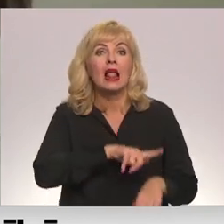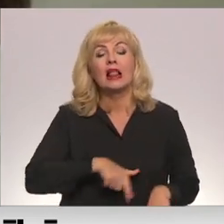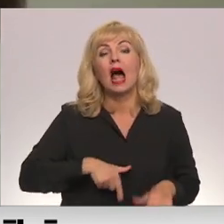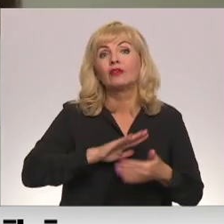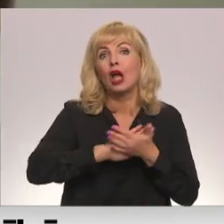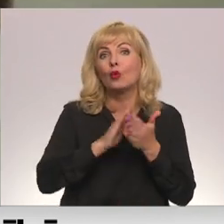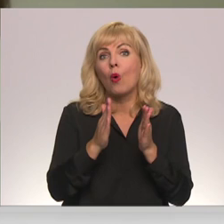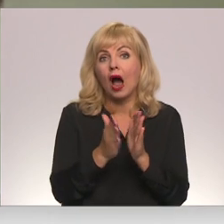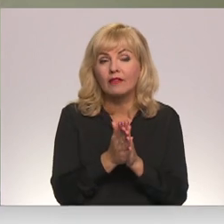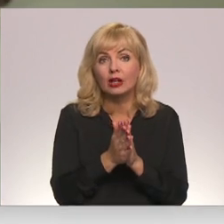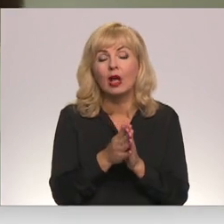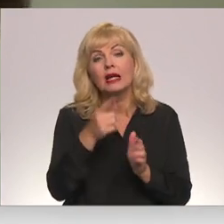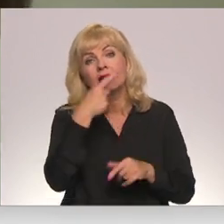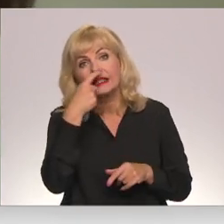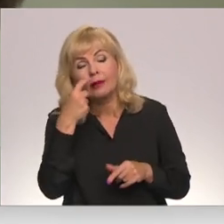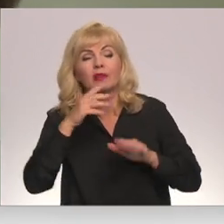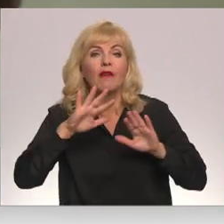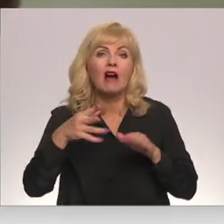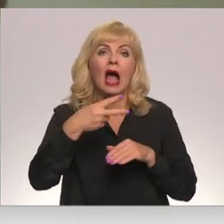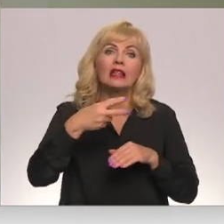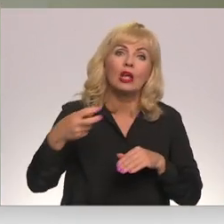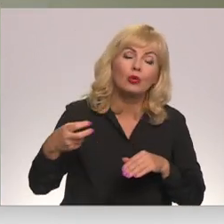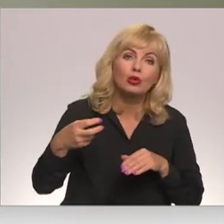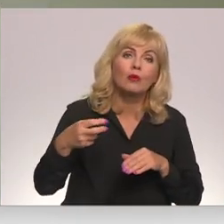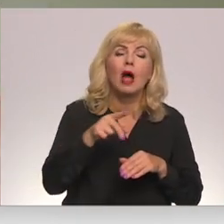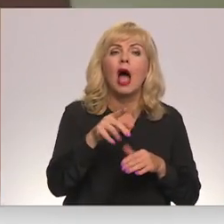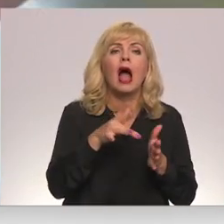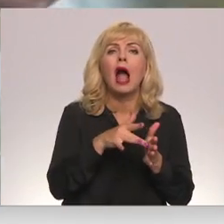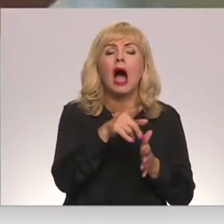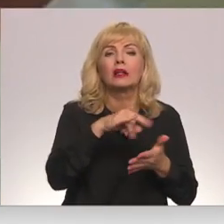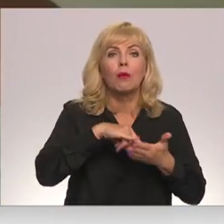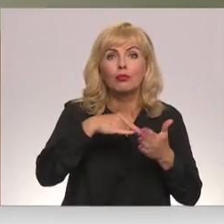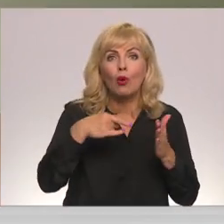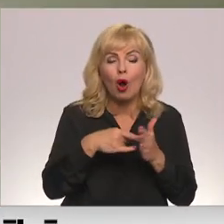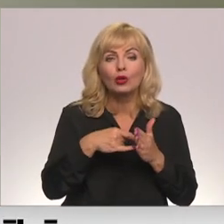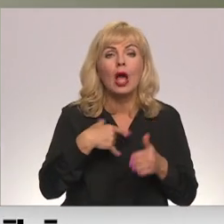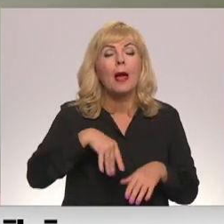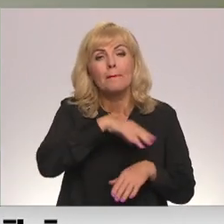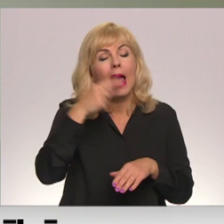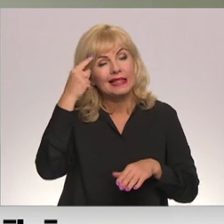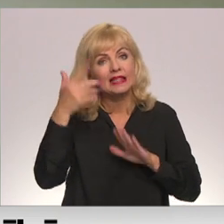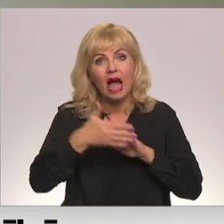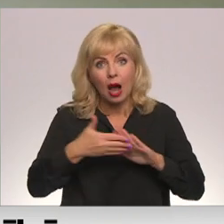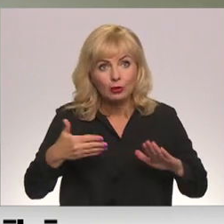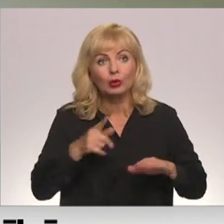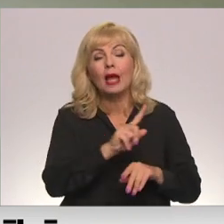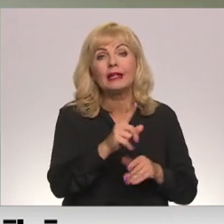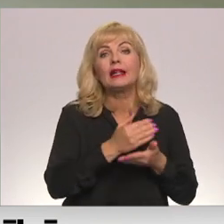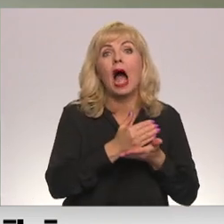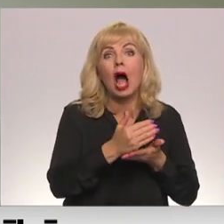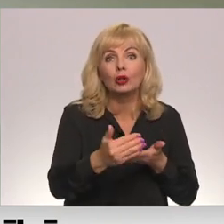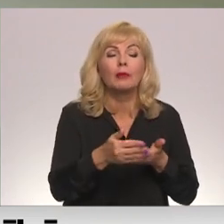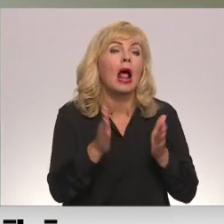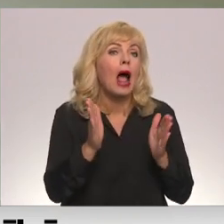par tiem 100 vai 200 vai kās ir tie projekti, kurus mēs saprotam, ka viņi ir jāturpina. Un